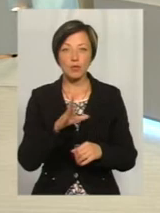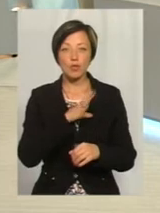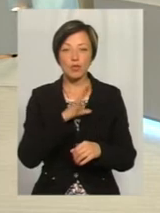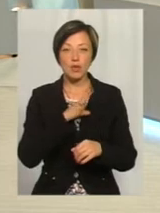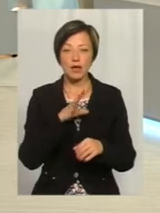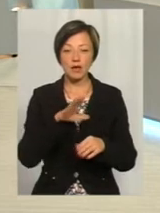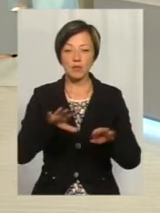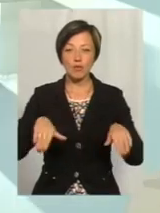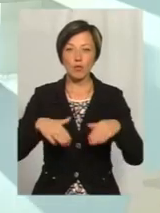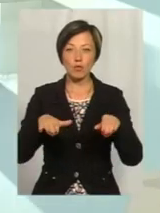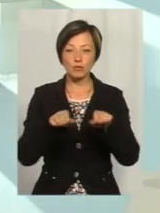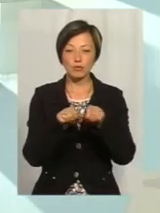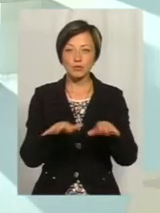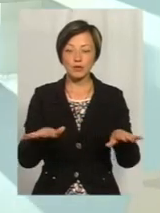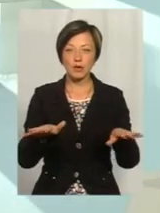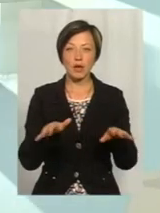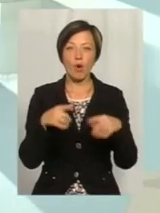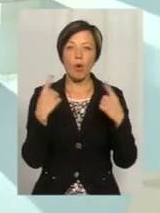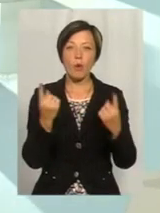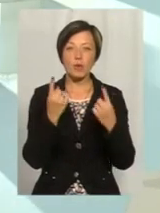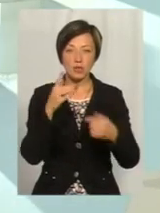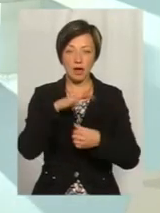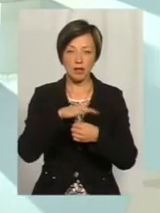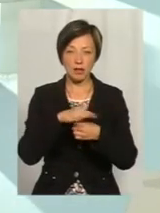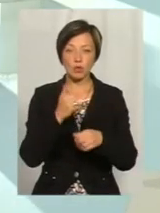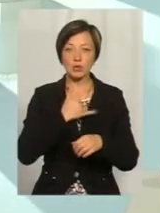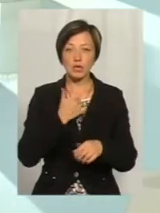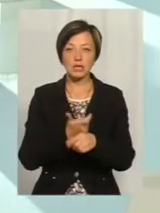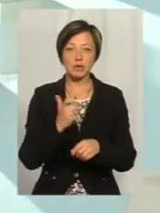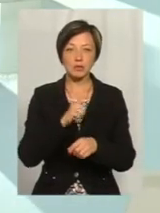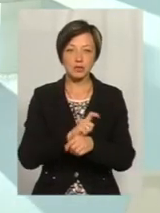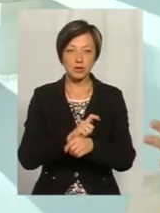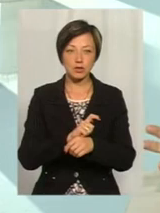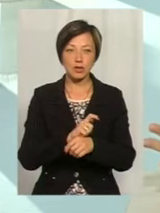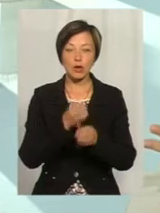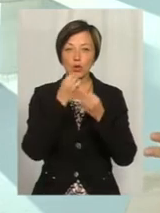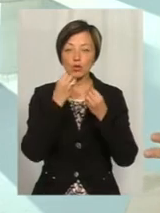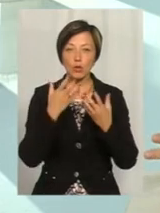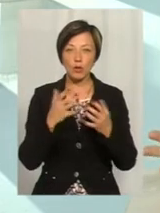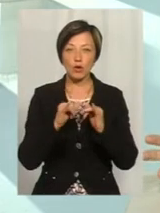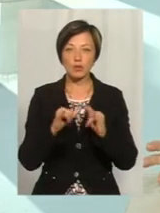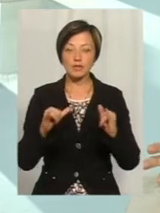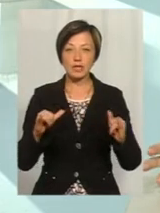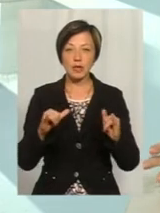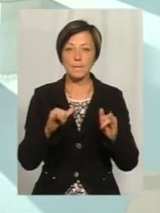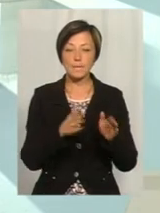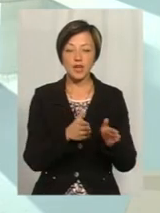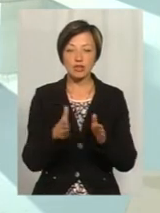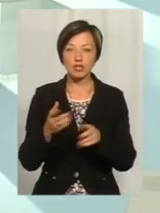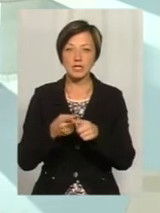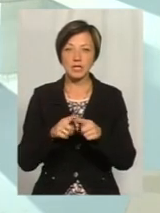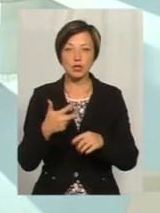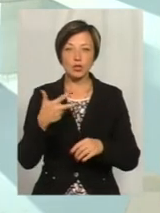плями і у покритті аналоговим сигналом. У нас найбільш добре розвинена мережа, це